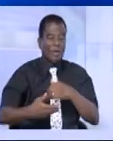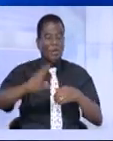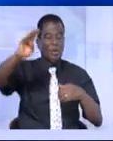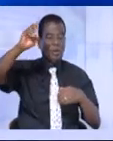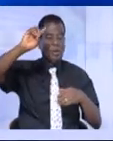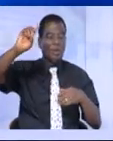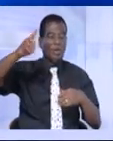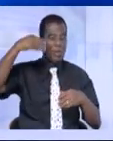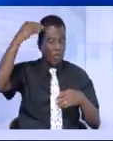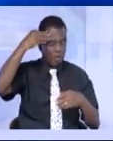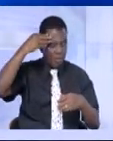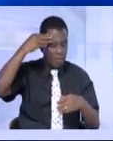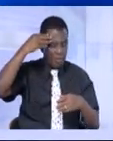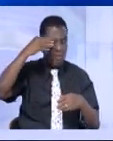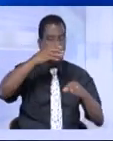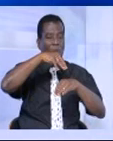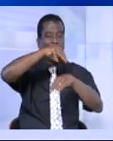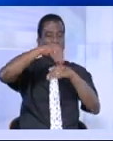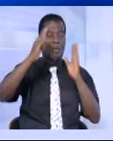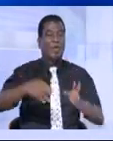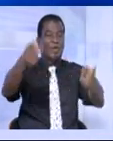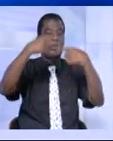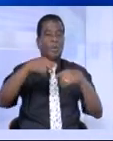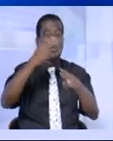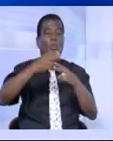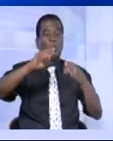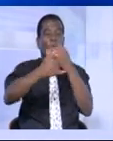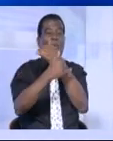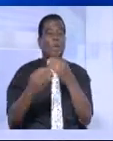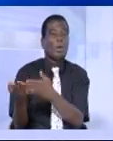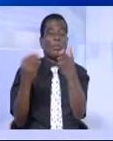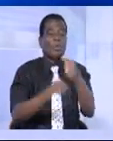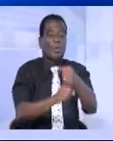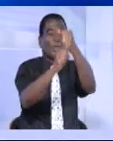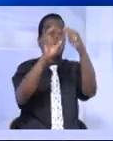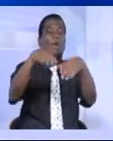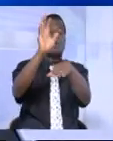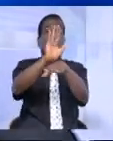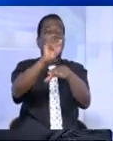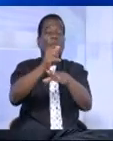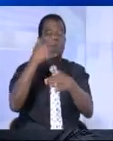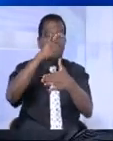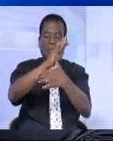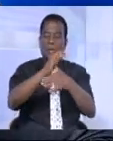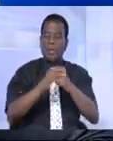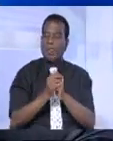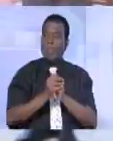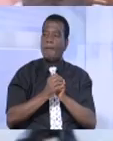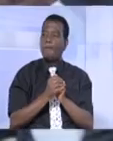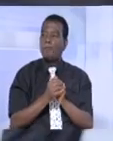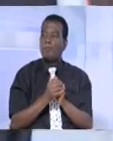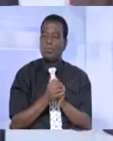malien, Modibo Keïta, est venu au nom de son pays apporter son soutien à la Côte d'Ivoire, nous dit Jérôme Kofi-Abulin.